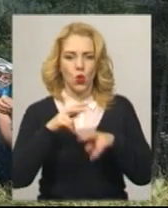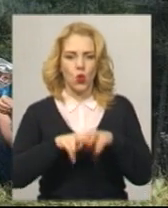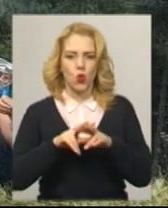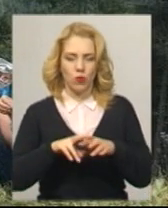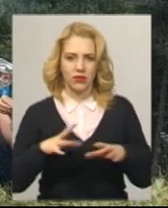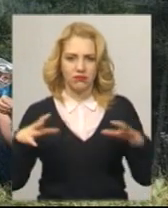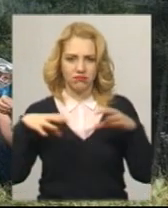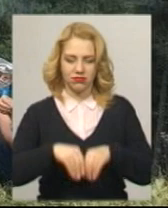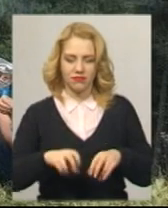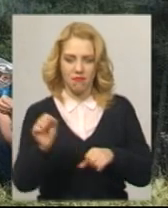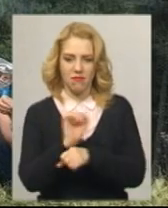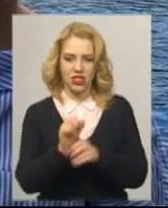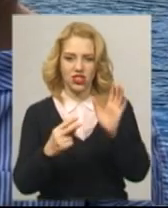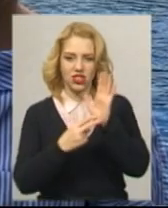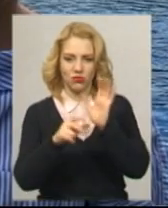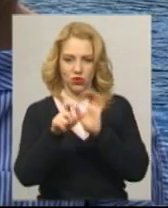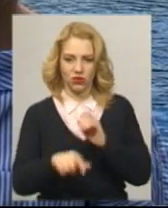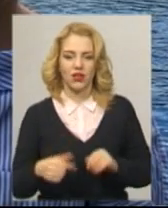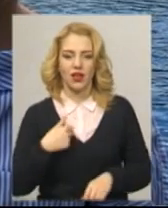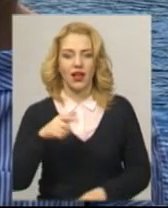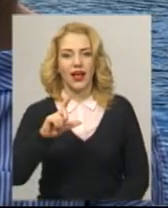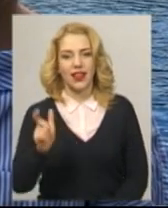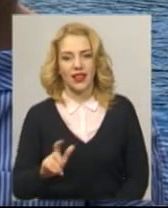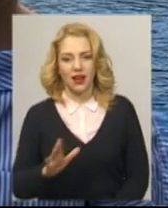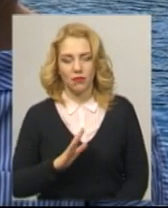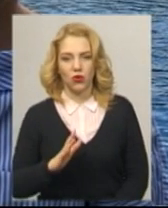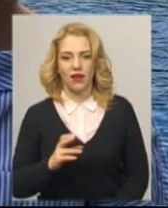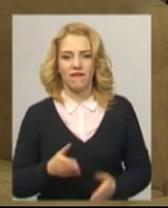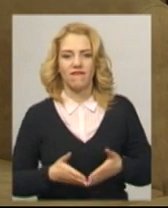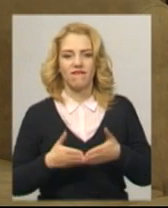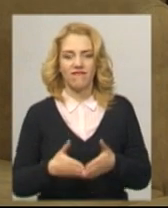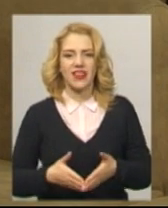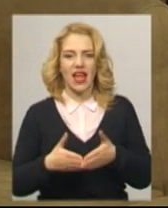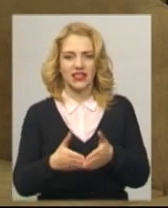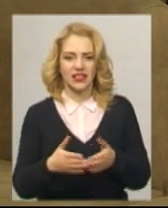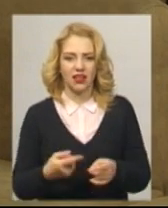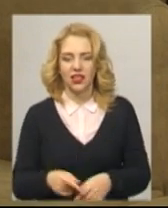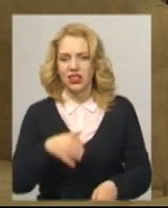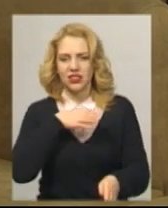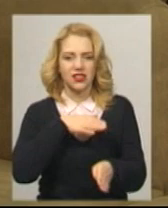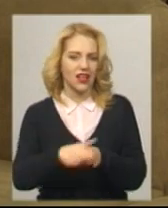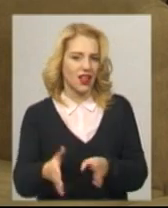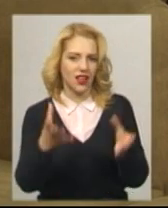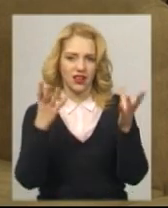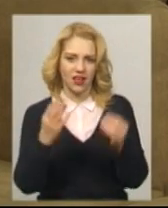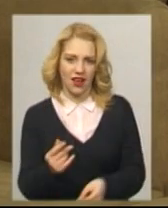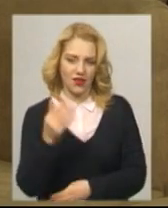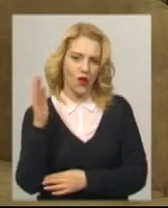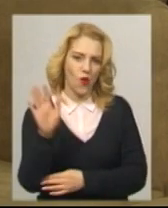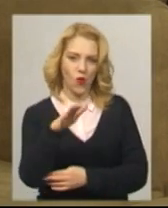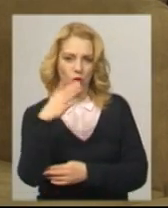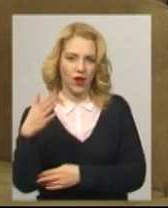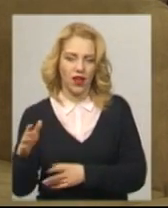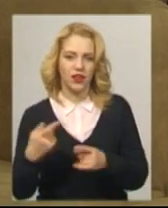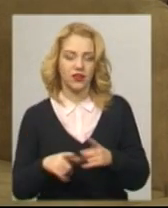сім чоловік в машині. Ми ж були в Італії, в Венеції, цілий день гуляли. Тобто ми так